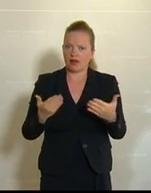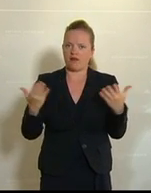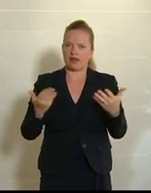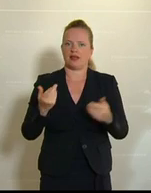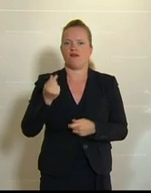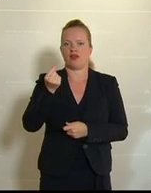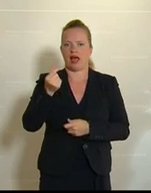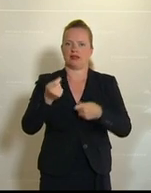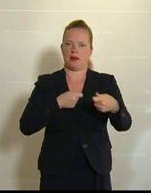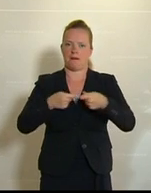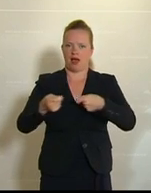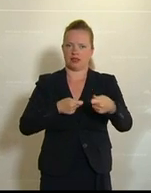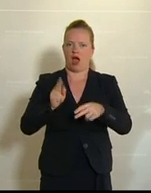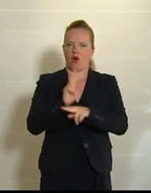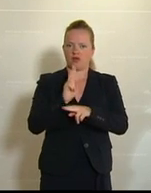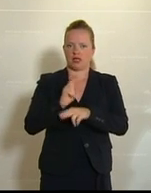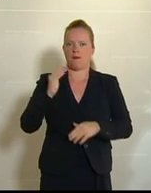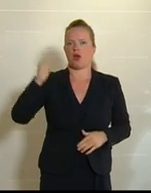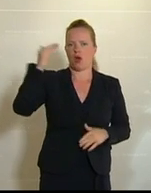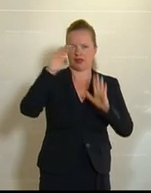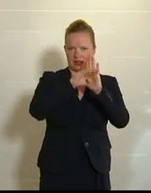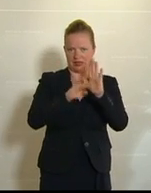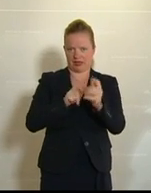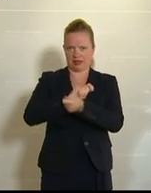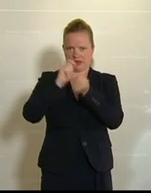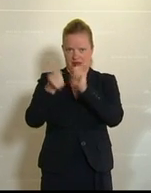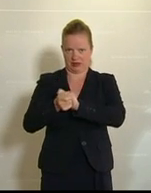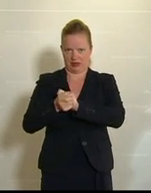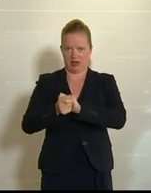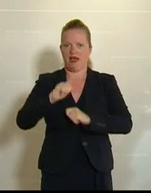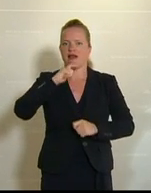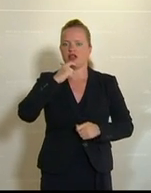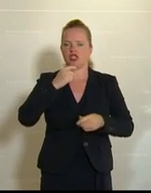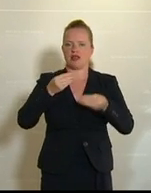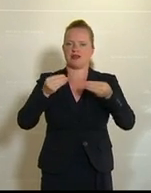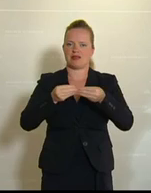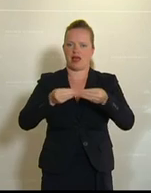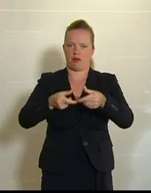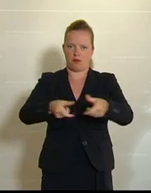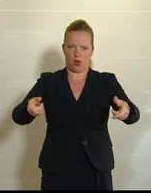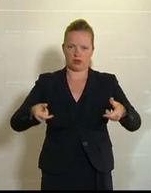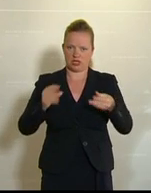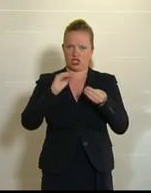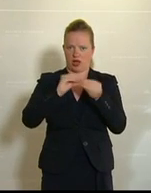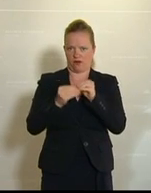Finanzmarktaufsichtsbehördengesetzes. Sandbox-Geschäfte wurde schon